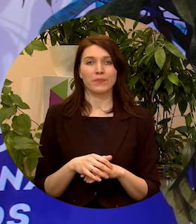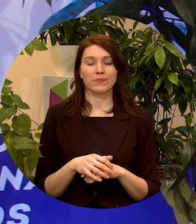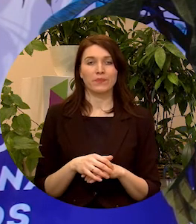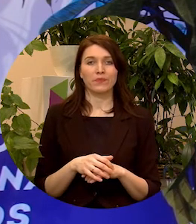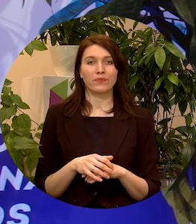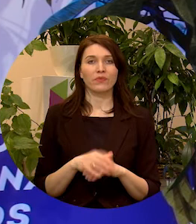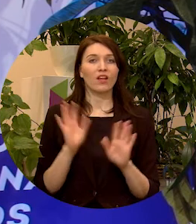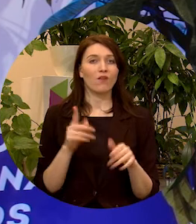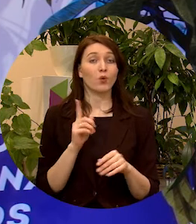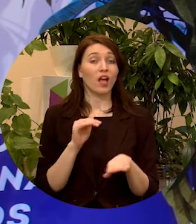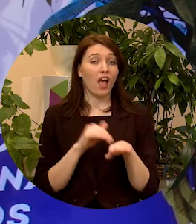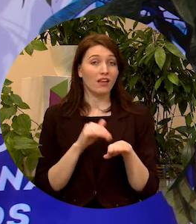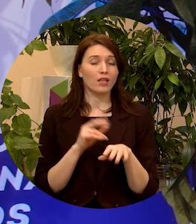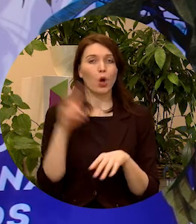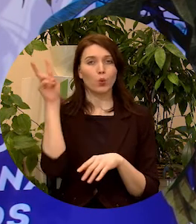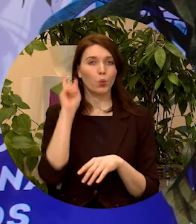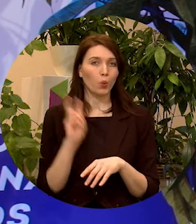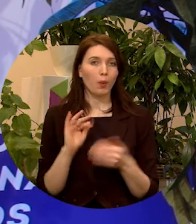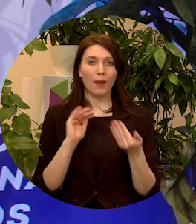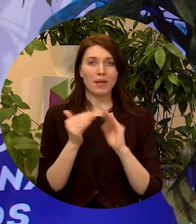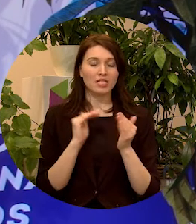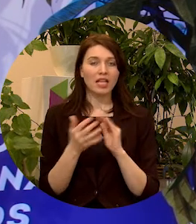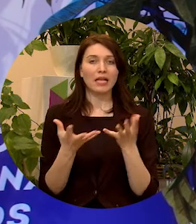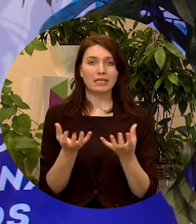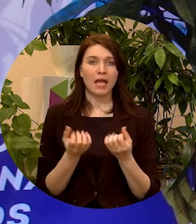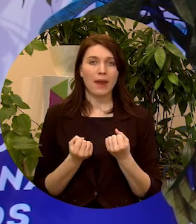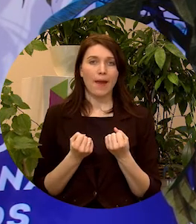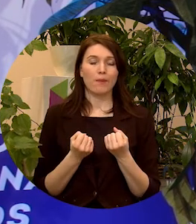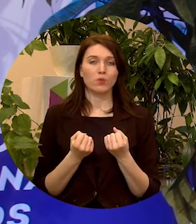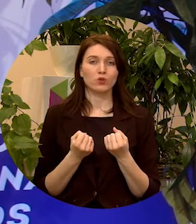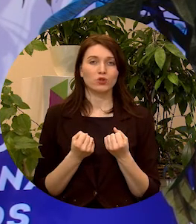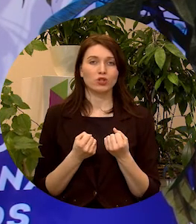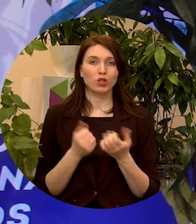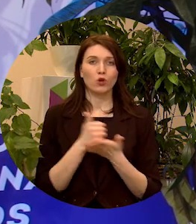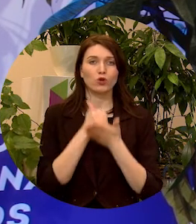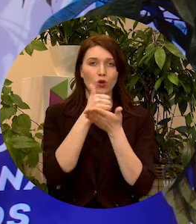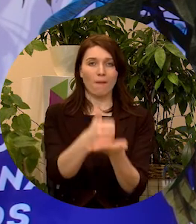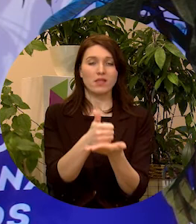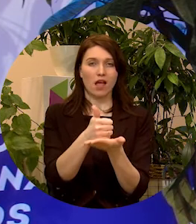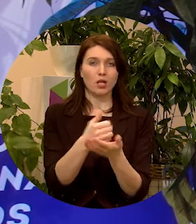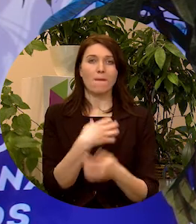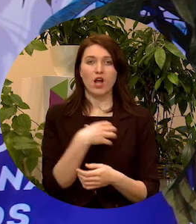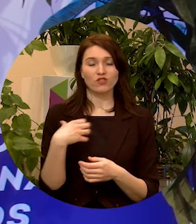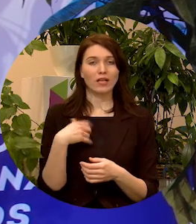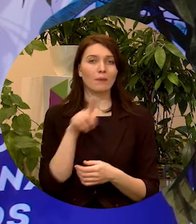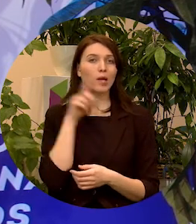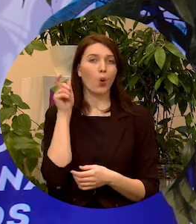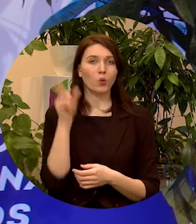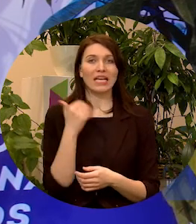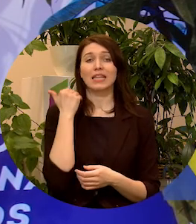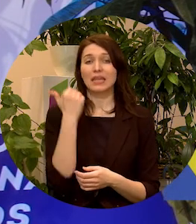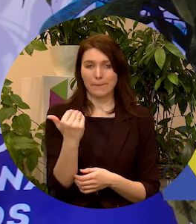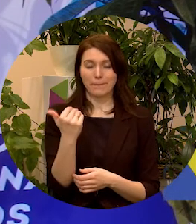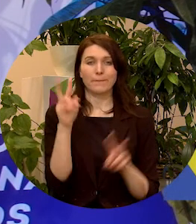Varu tikai atgādināt, ka Jūrmalas pilsēta ir saņēmusi nomināciju pašvaldība jaunietim, un